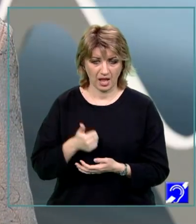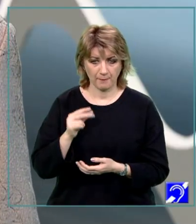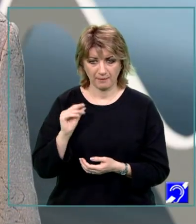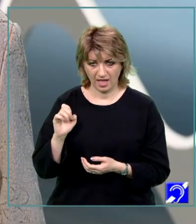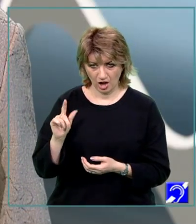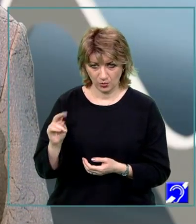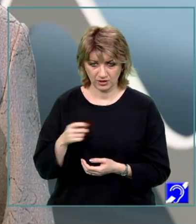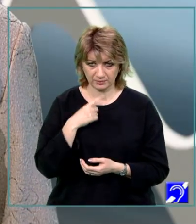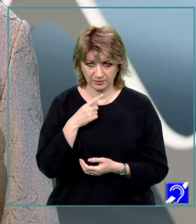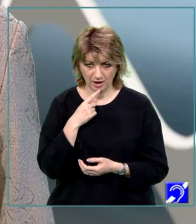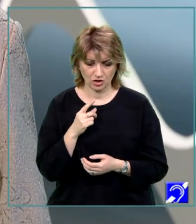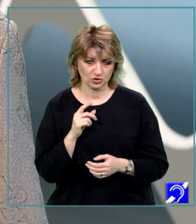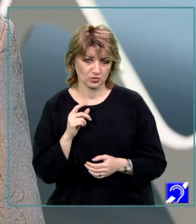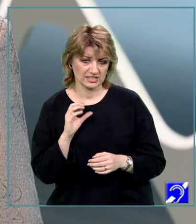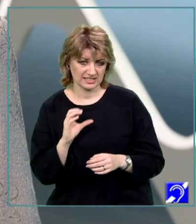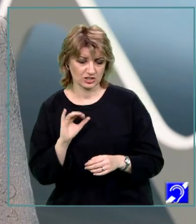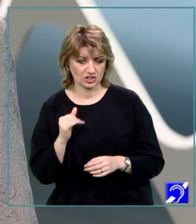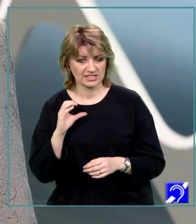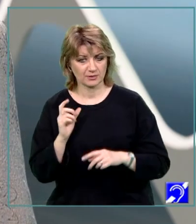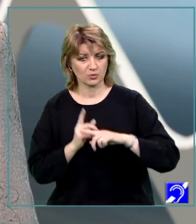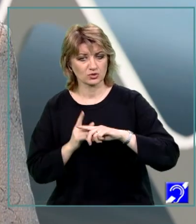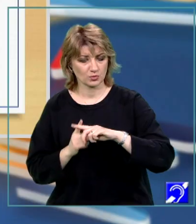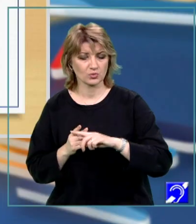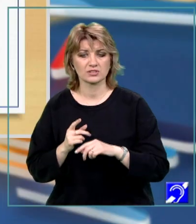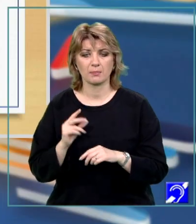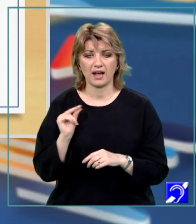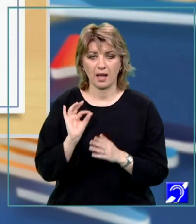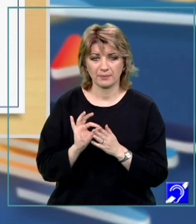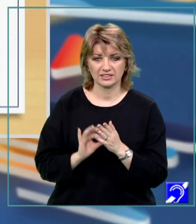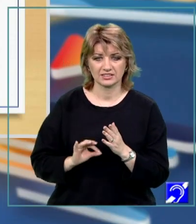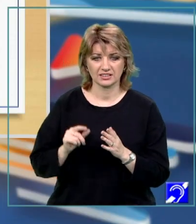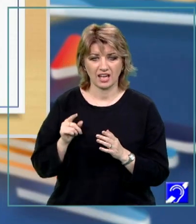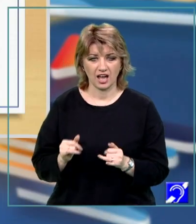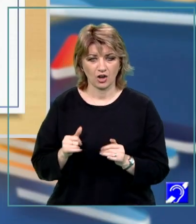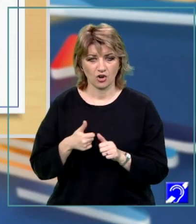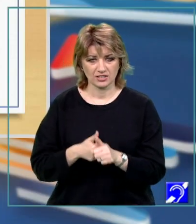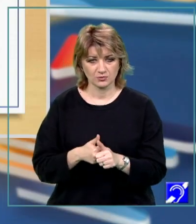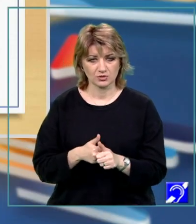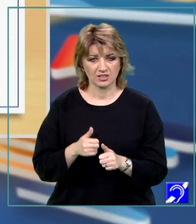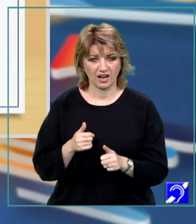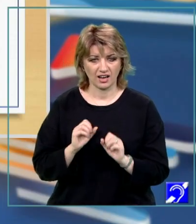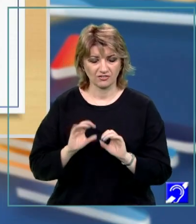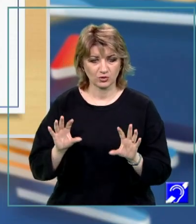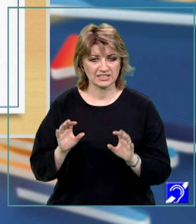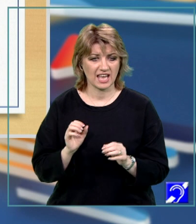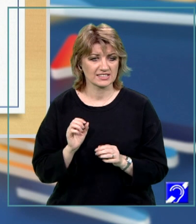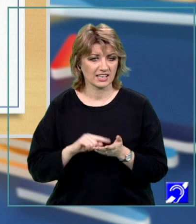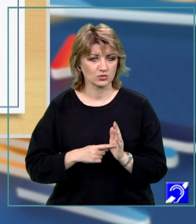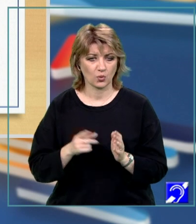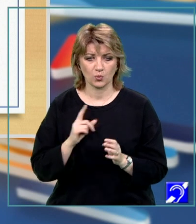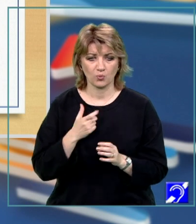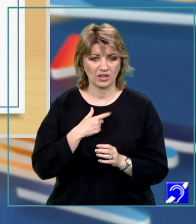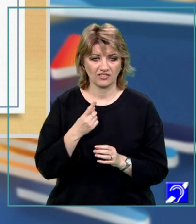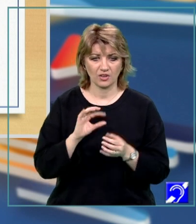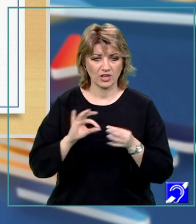în limbajul de programare S, respectiv S++, parametrul actual corespunzător parametrului formal, care furnizează rezultatul, nu poate să